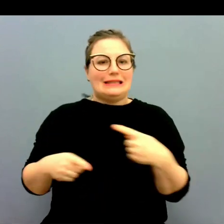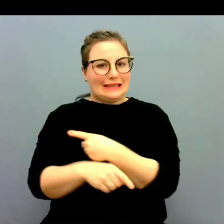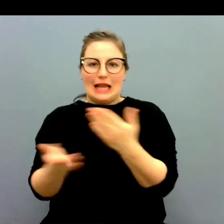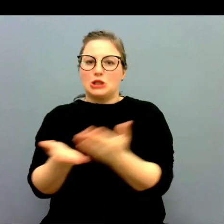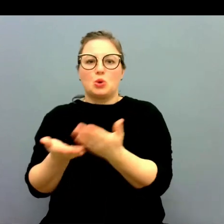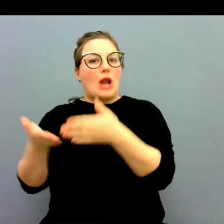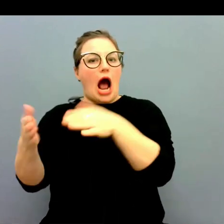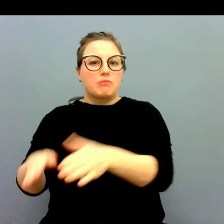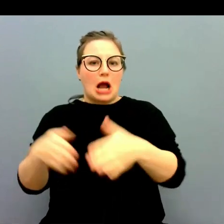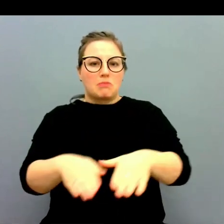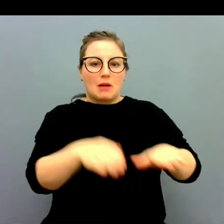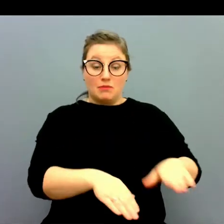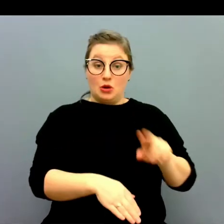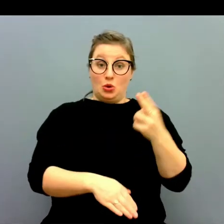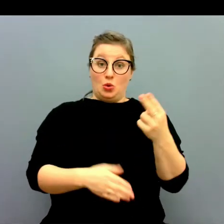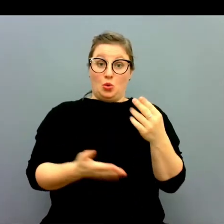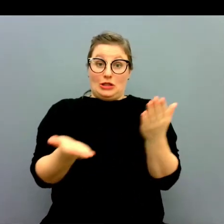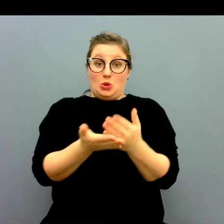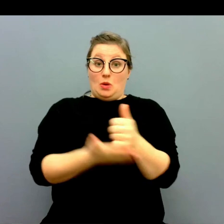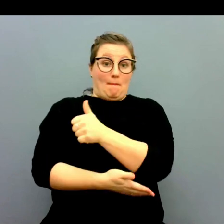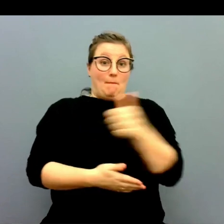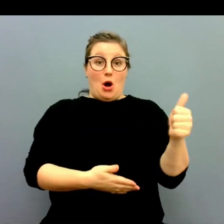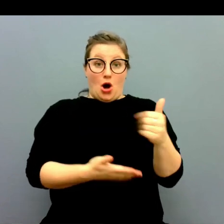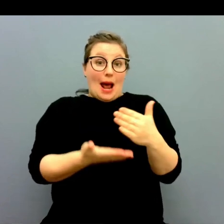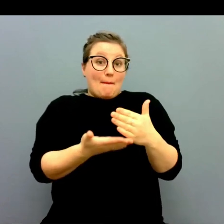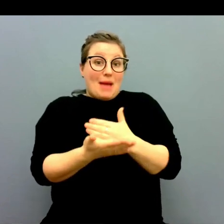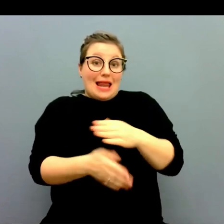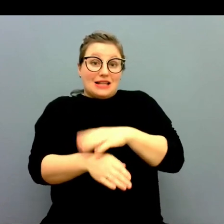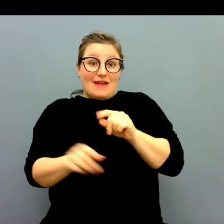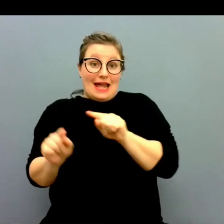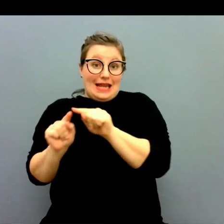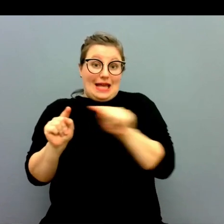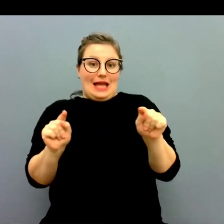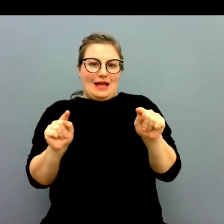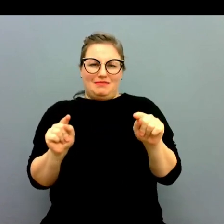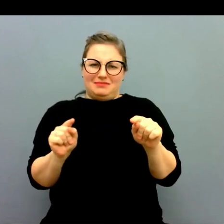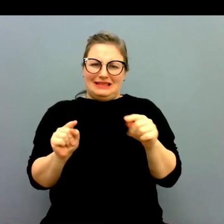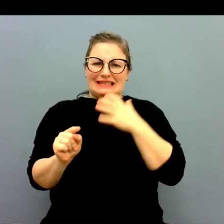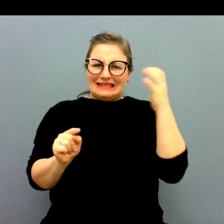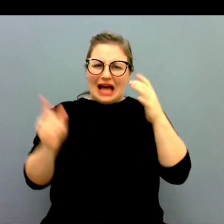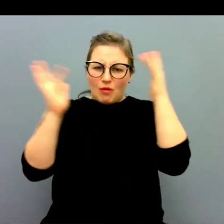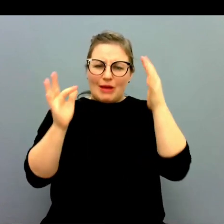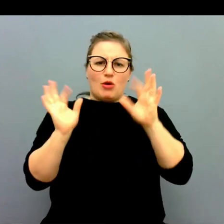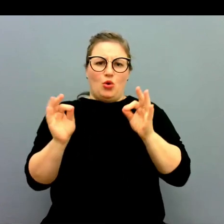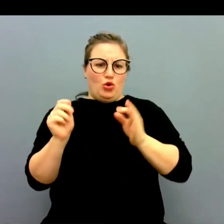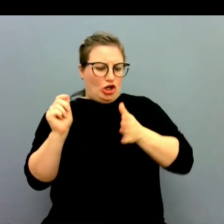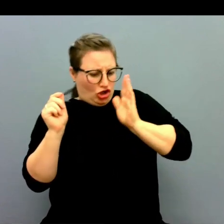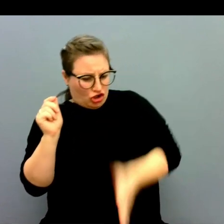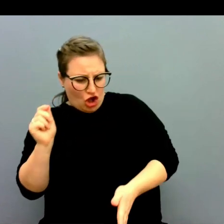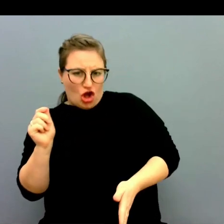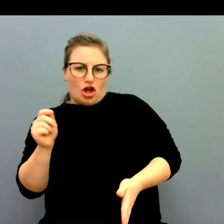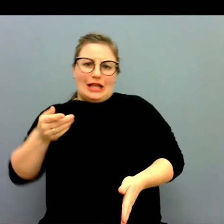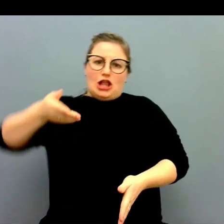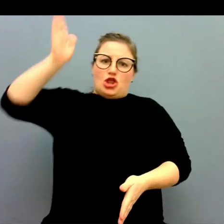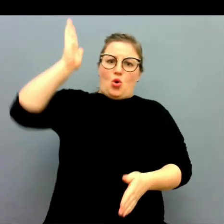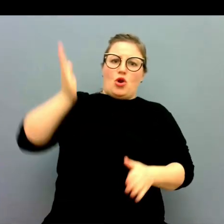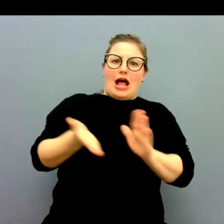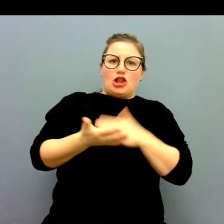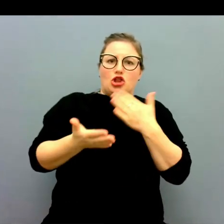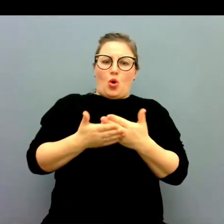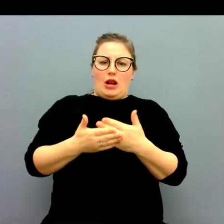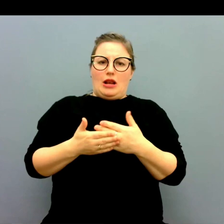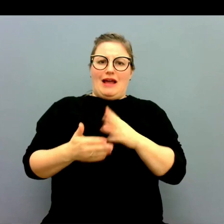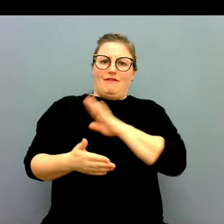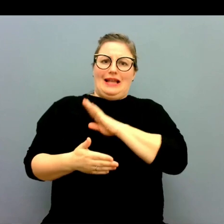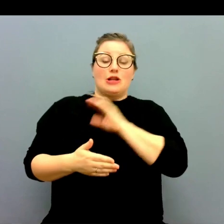ner. Skolorna flyttas bara till liksom mellansverige. Och det är ett jättestort problem. Hur ska man då få tolka det i södra Sverige eller